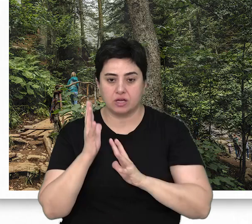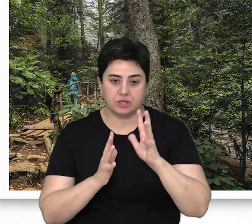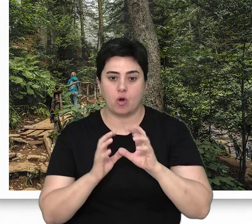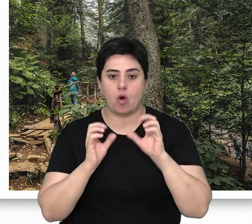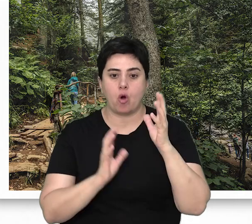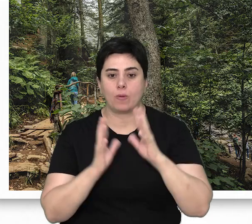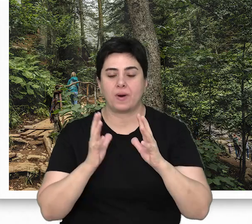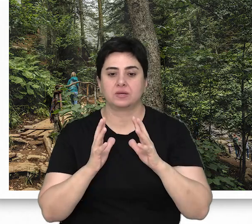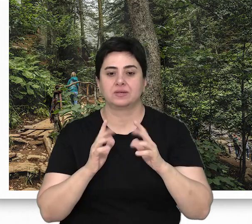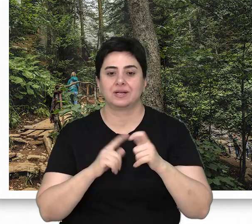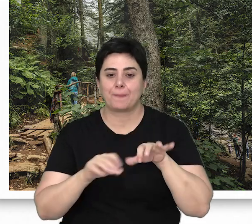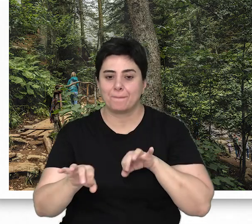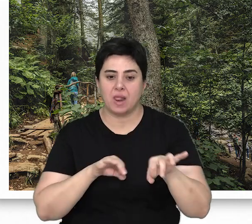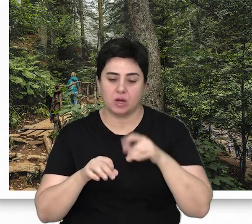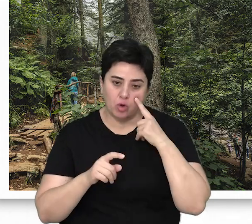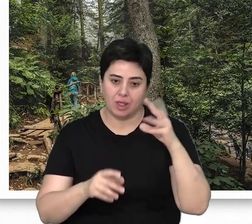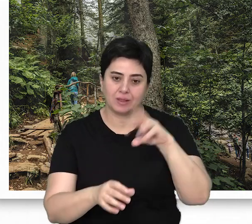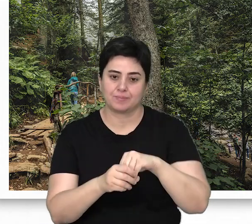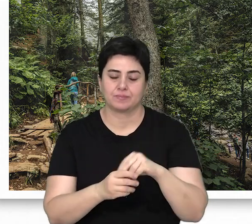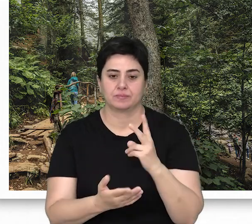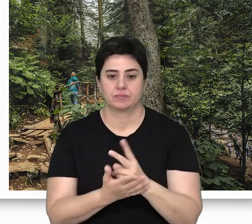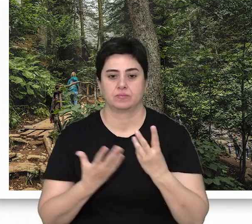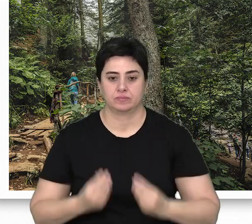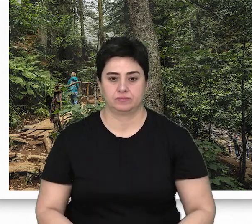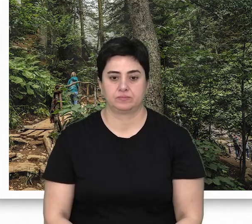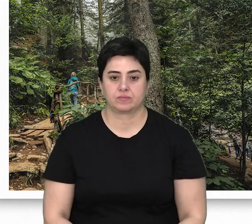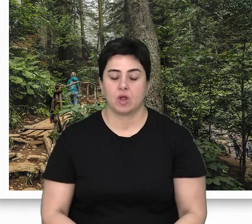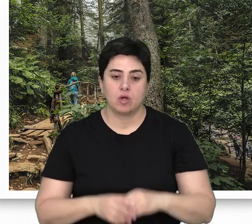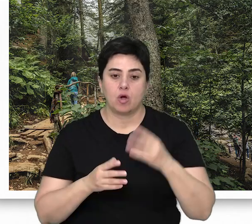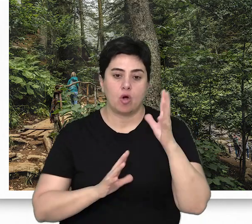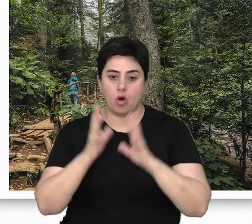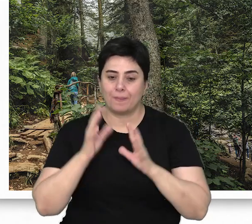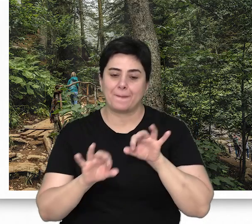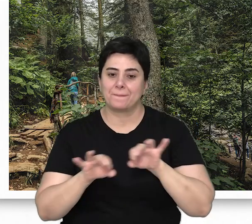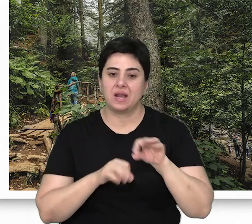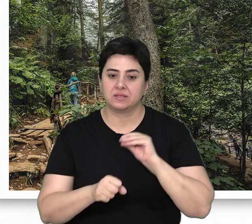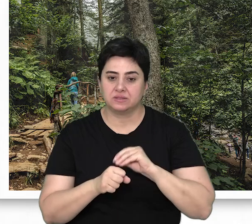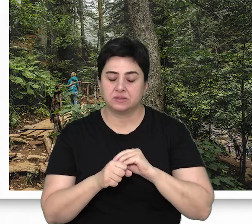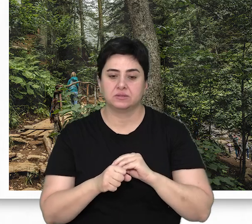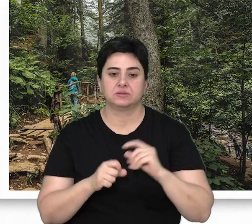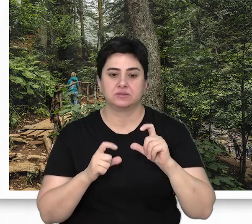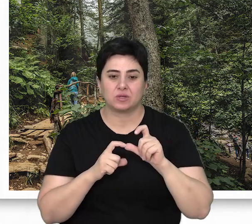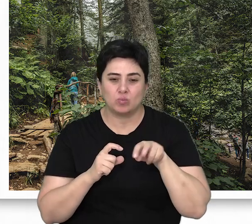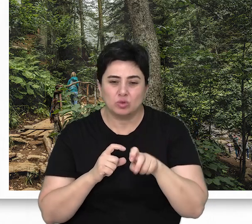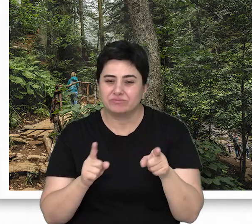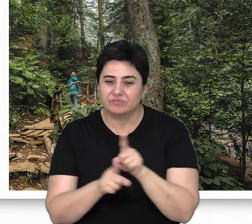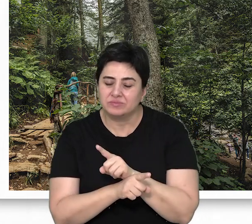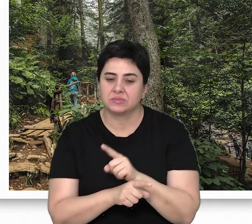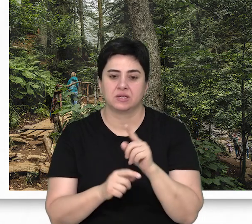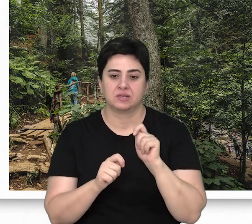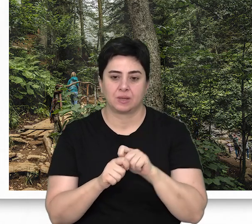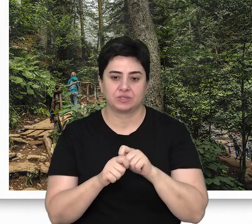ağaçların orman amenajman planlarına dahil edilmesi Orman amenajman planları, saproksilik